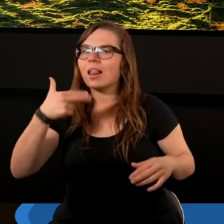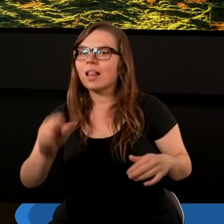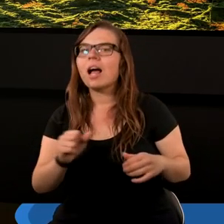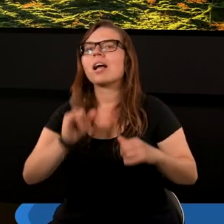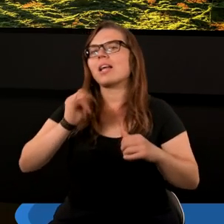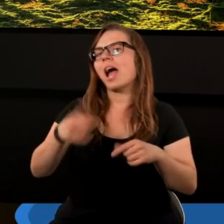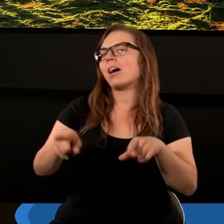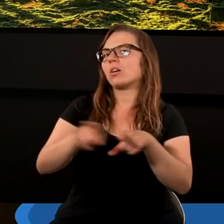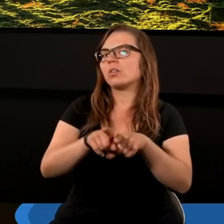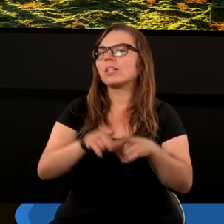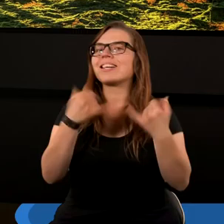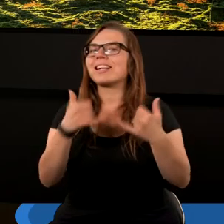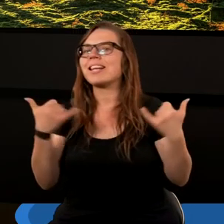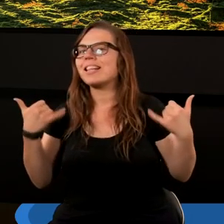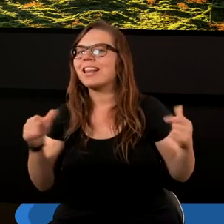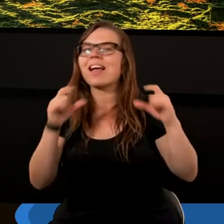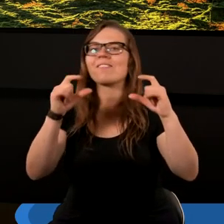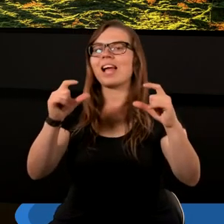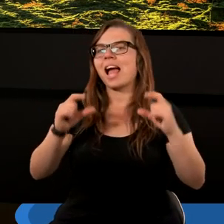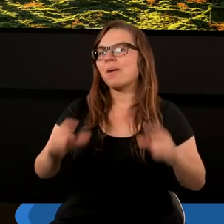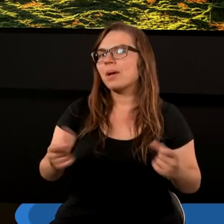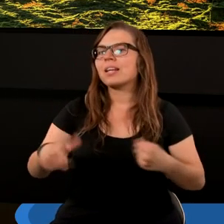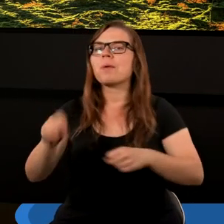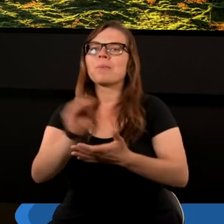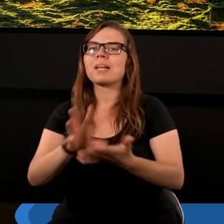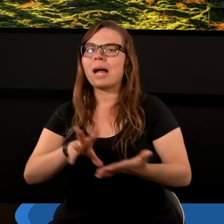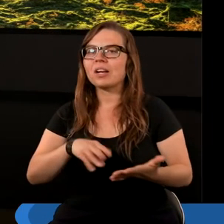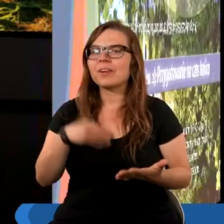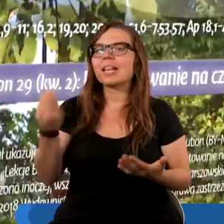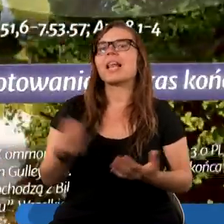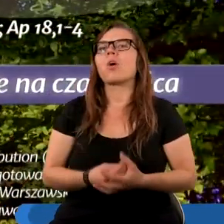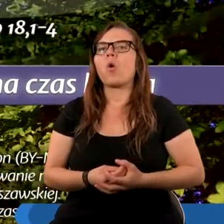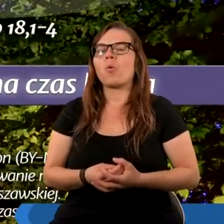jak również inne fragmenty Pisma Świętego.